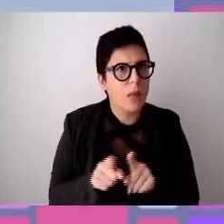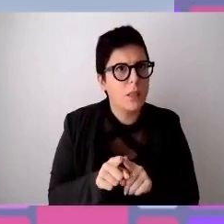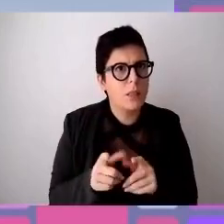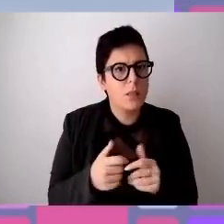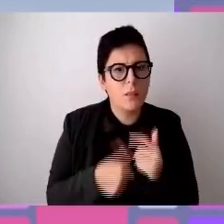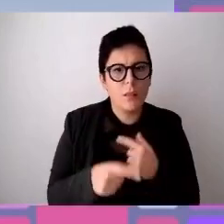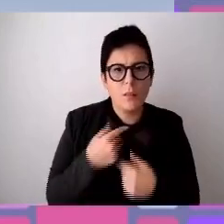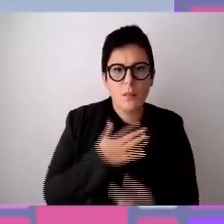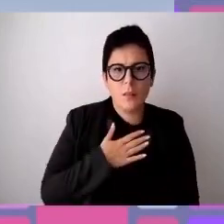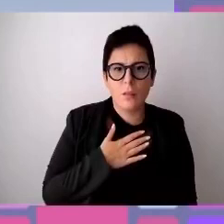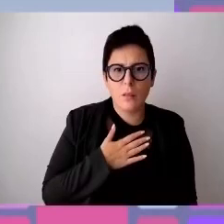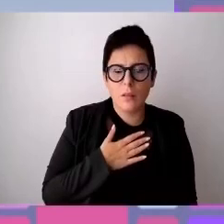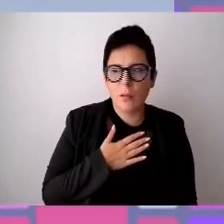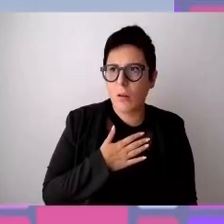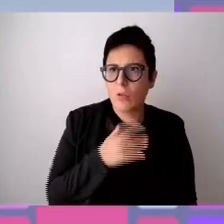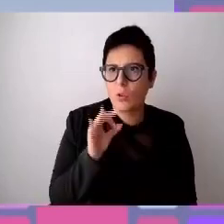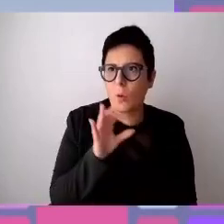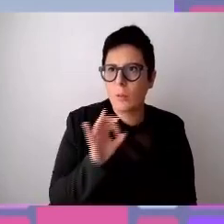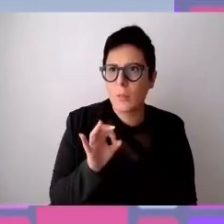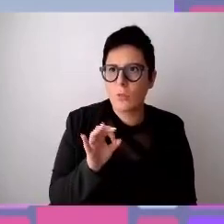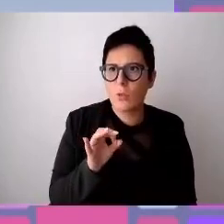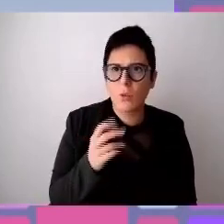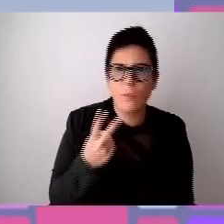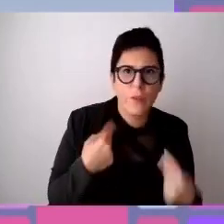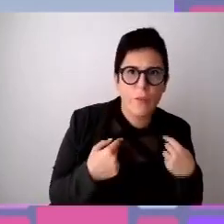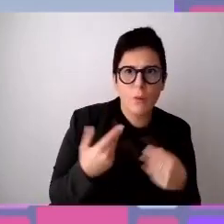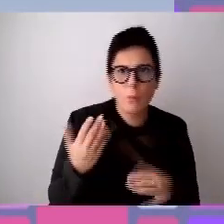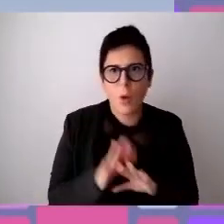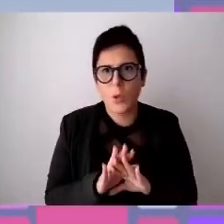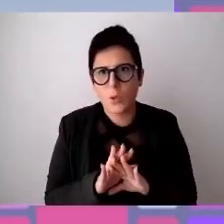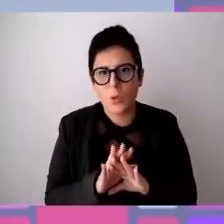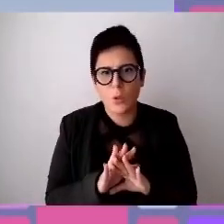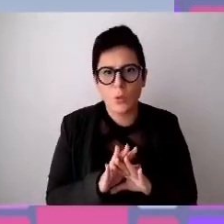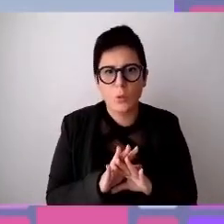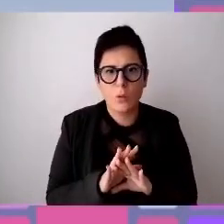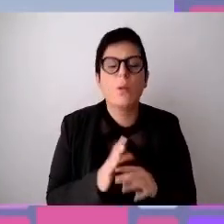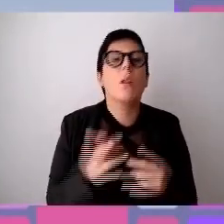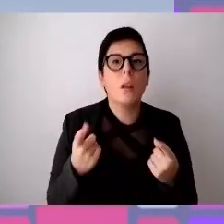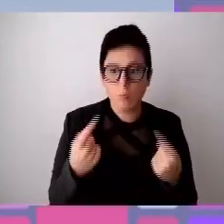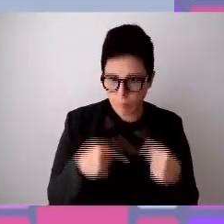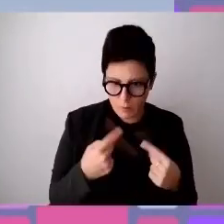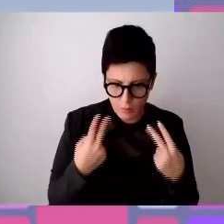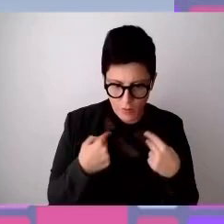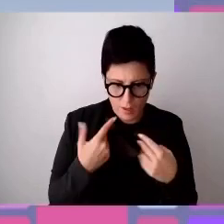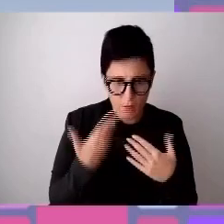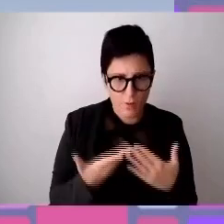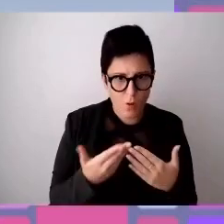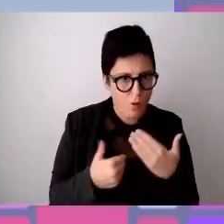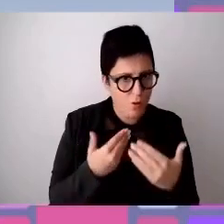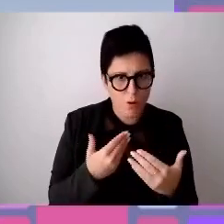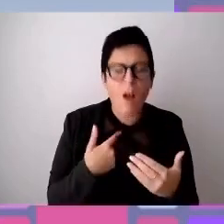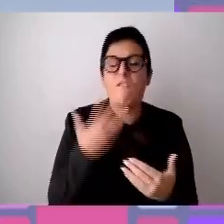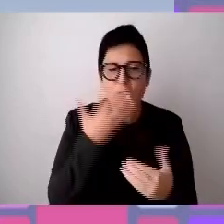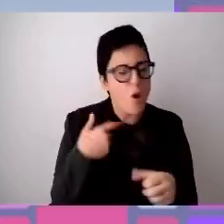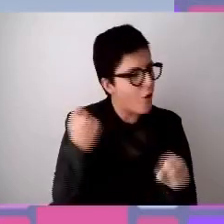lì avevo il 50% di probabilità di sopravvivere e il 50% di morire sono sopravvissuta sono qui voglio lavorare e lo